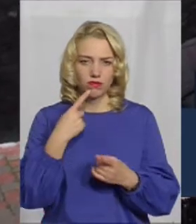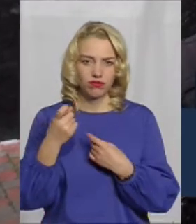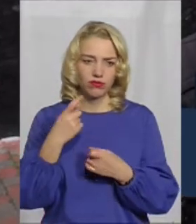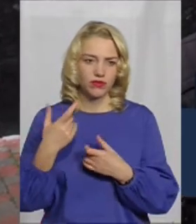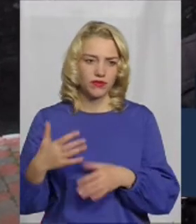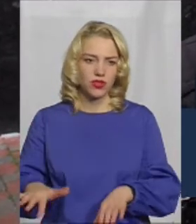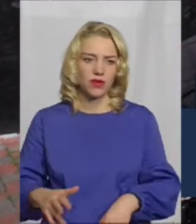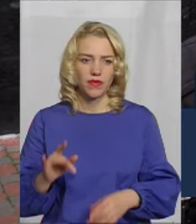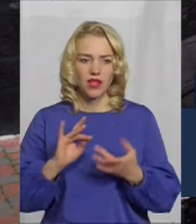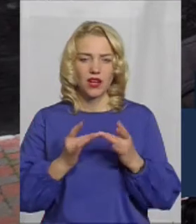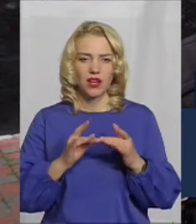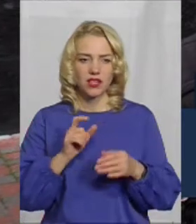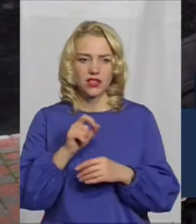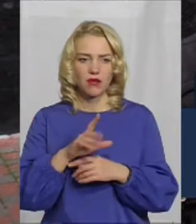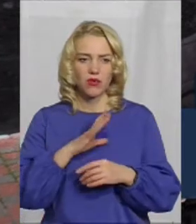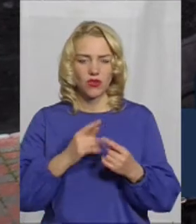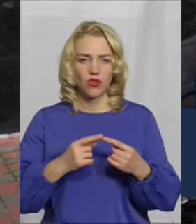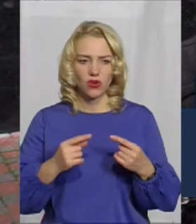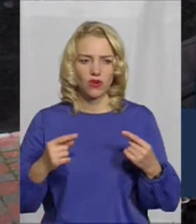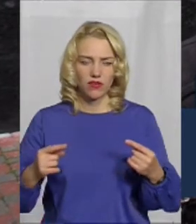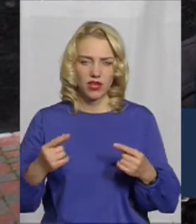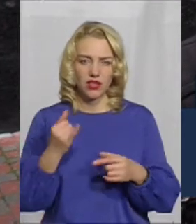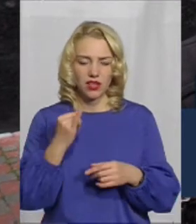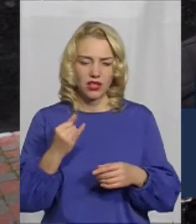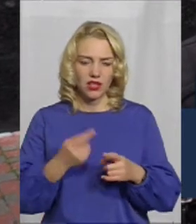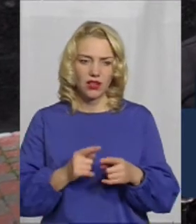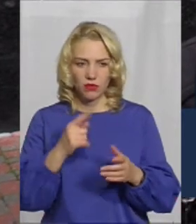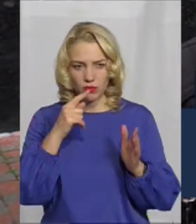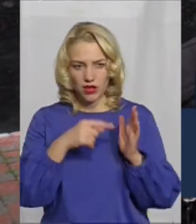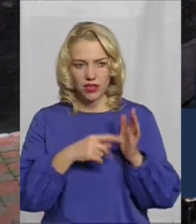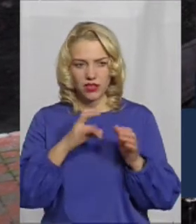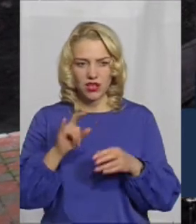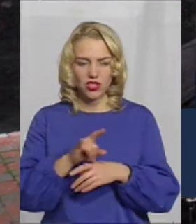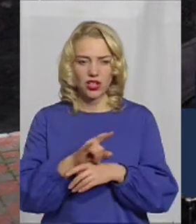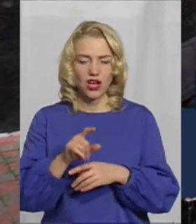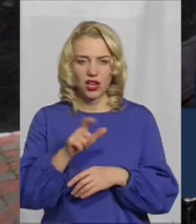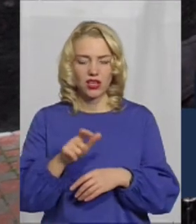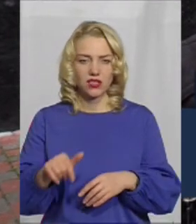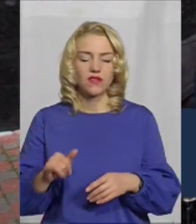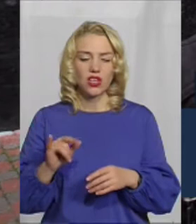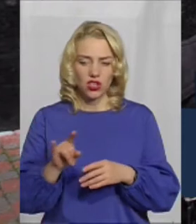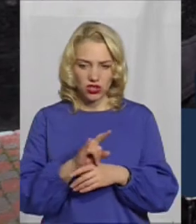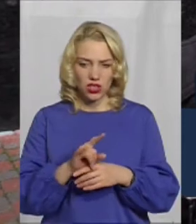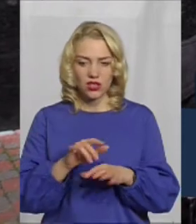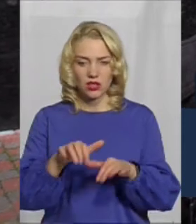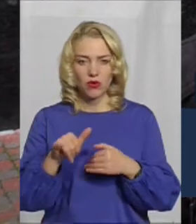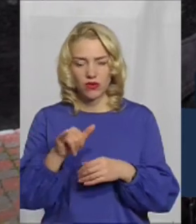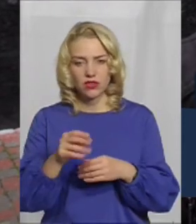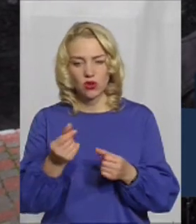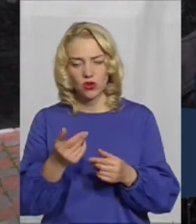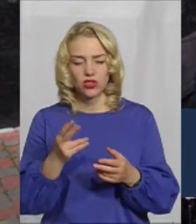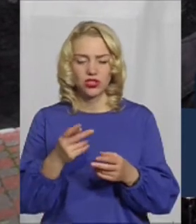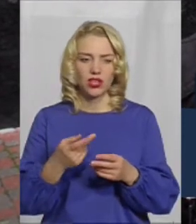По інтернеті замовляли товар і цей, і мені потрапили на шахраїв. І шахраїв отримали гроші, чи вам якось здалося?